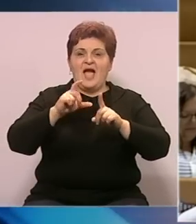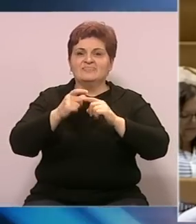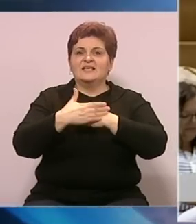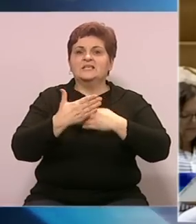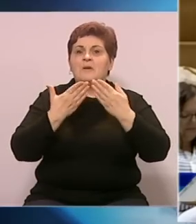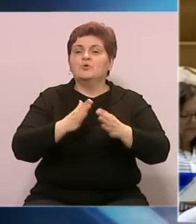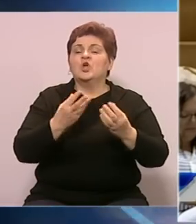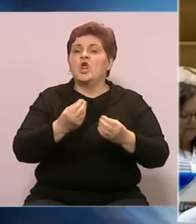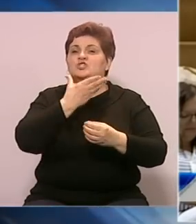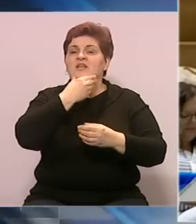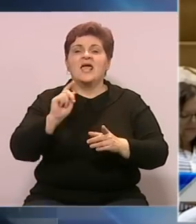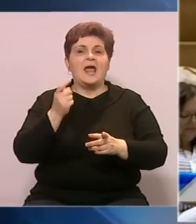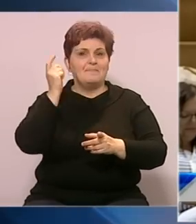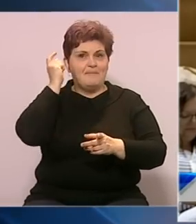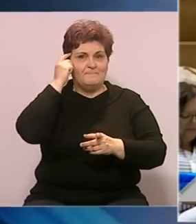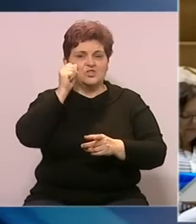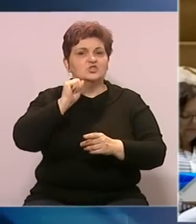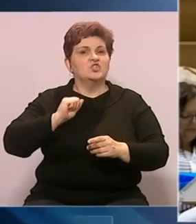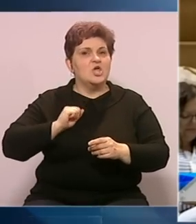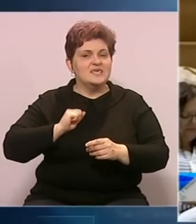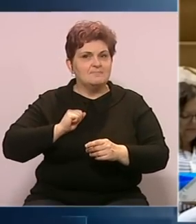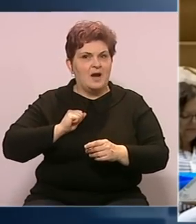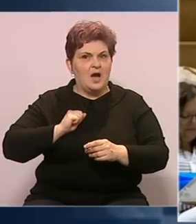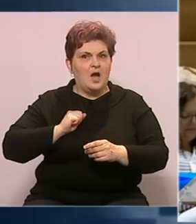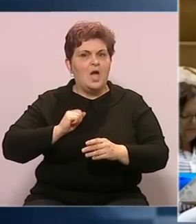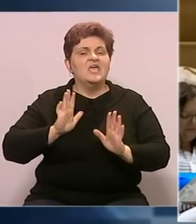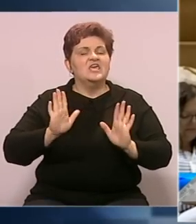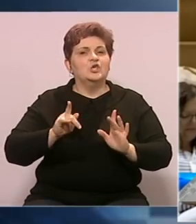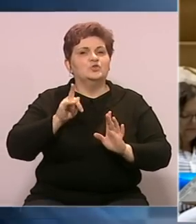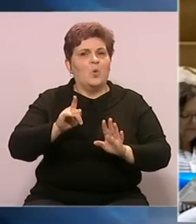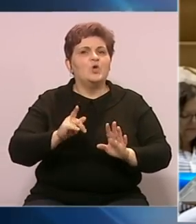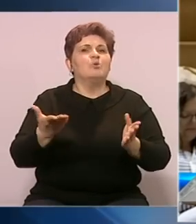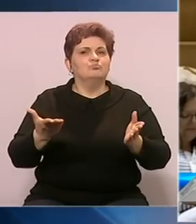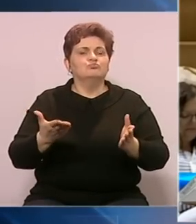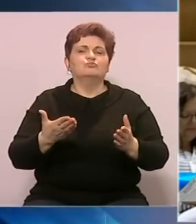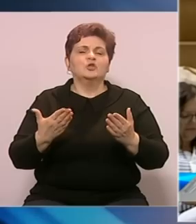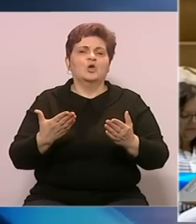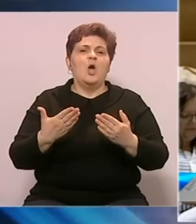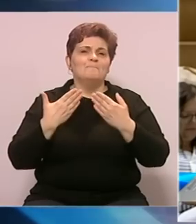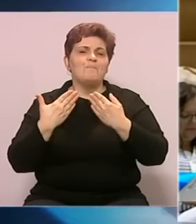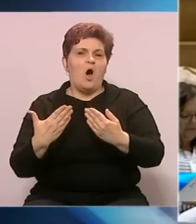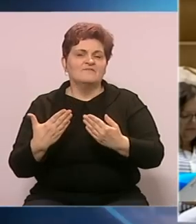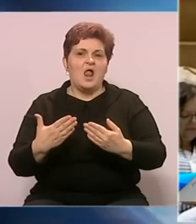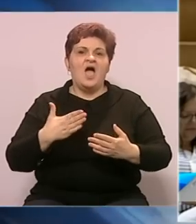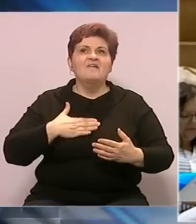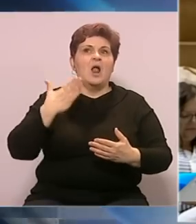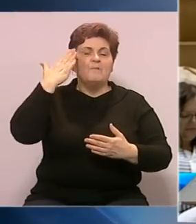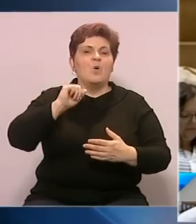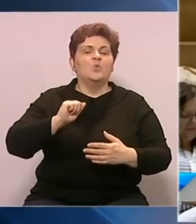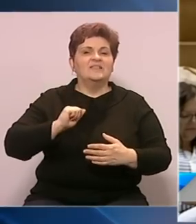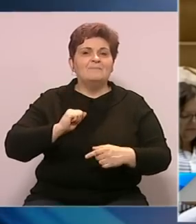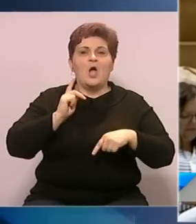nešto najljepše i najpametnije što ima na raspolaganju i svakako je to za svaku pohvalu. I evo, hvala Bogu da imamo